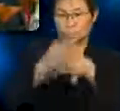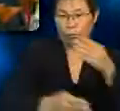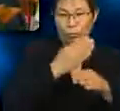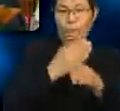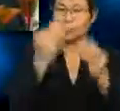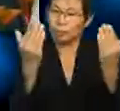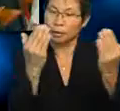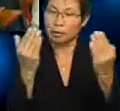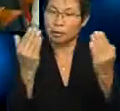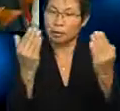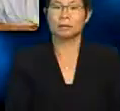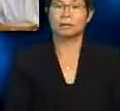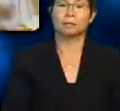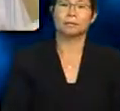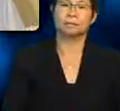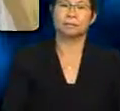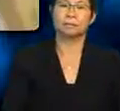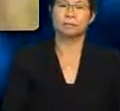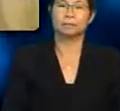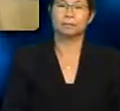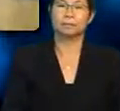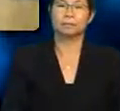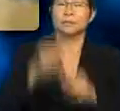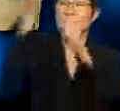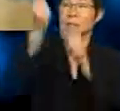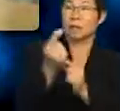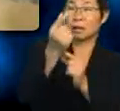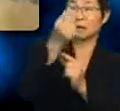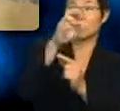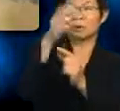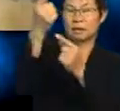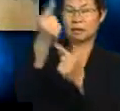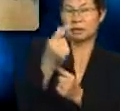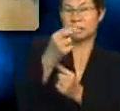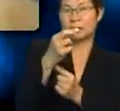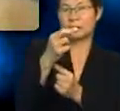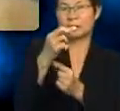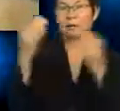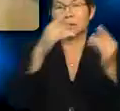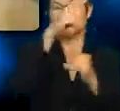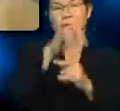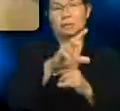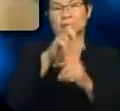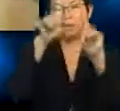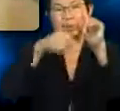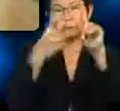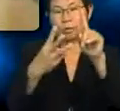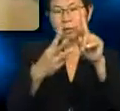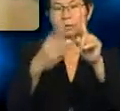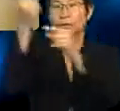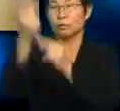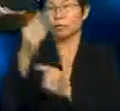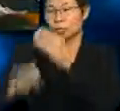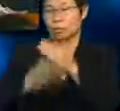Ya, Ganesh. Tarikan graviti bulan berbanding bumi ialah 1.6 tarikan graviti